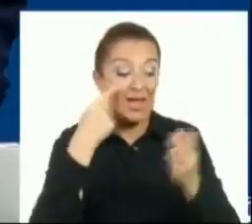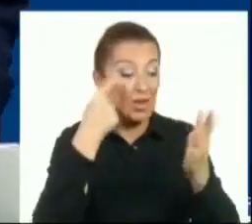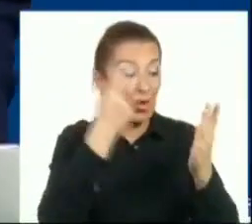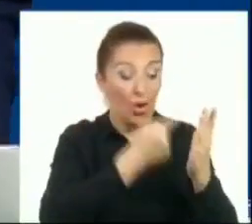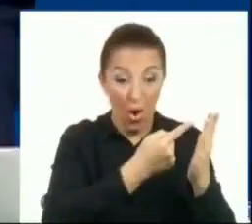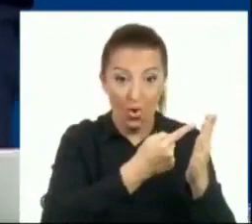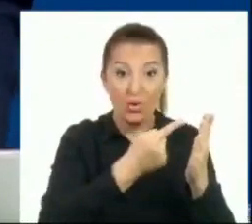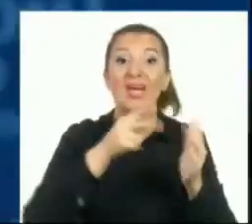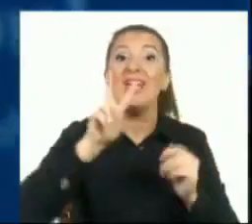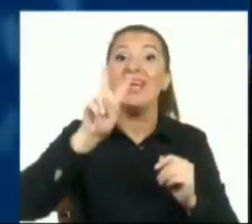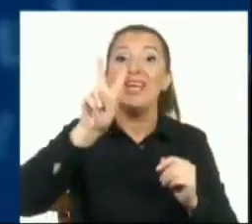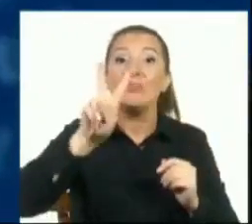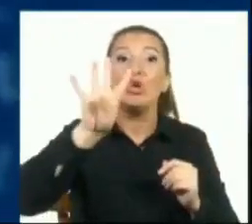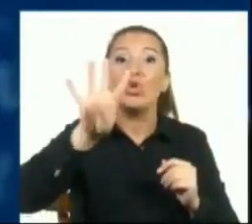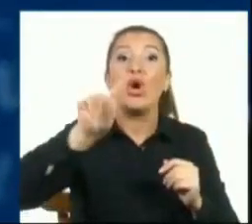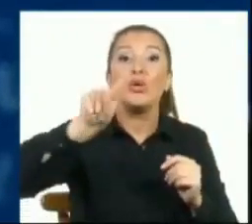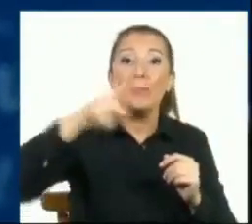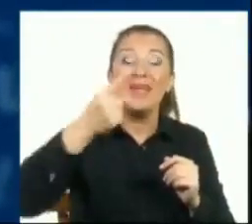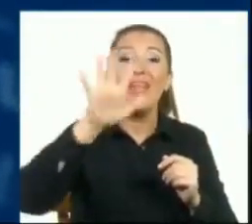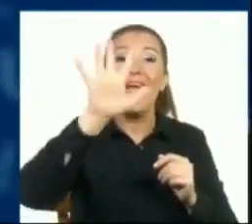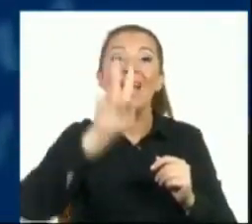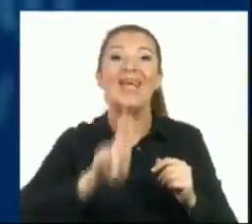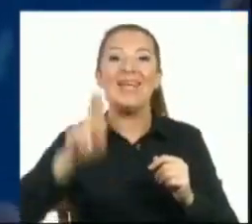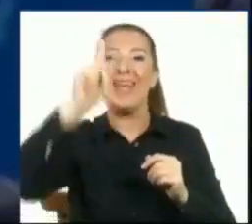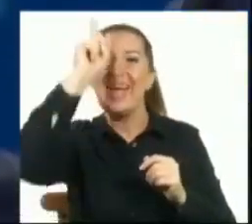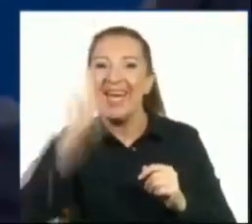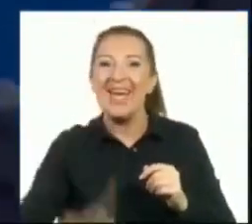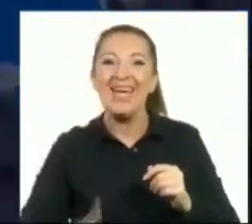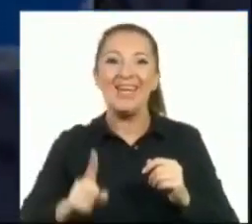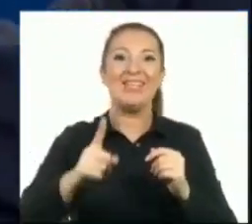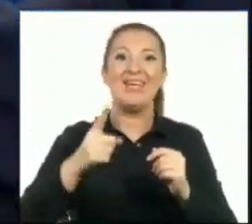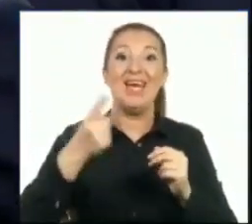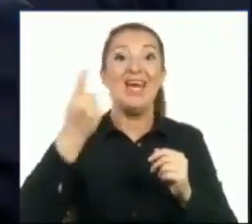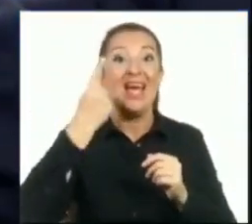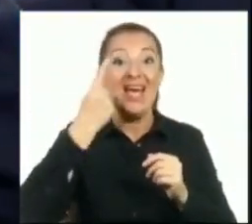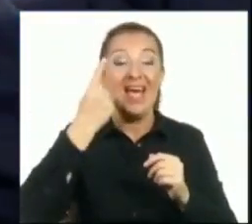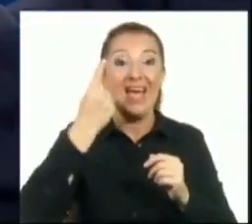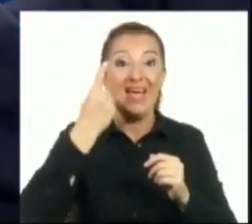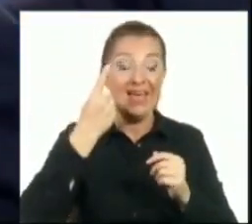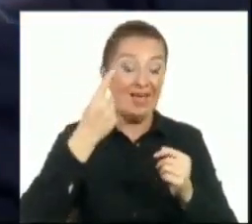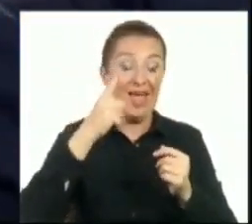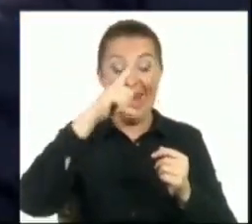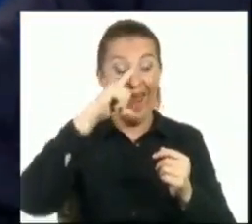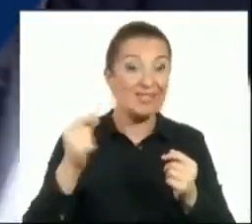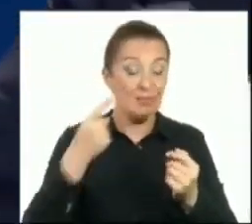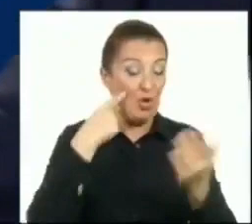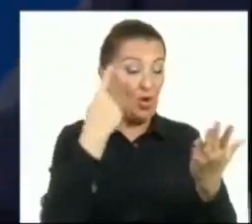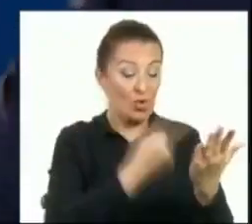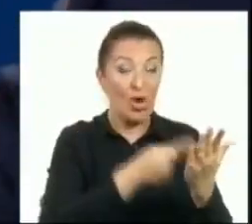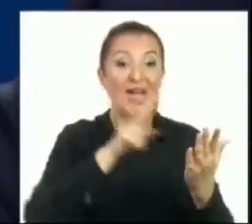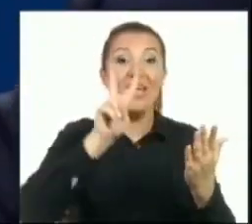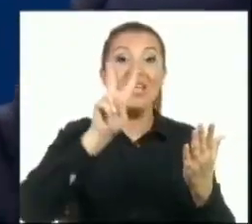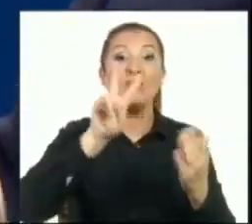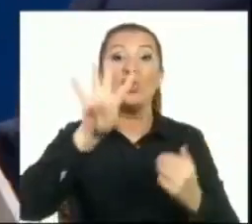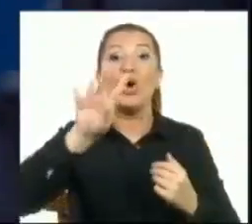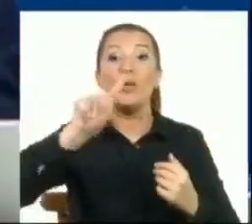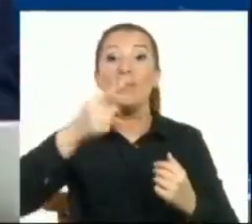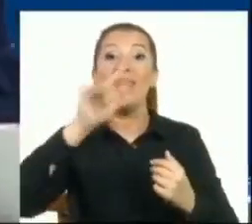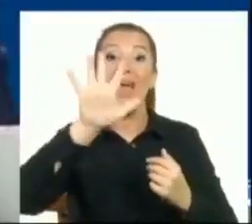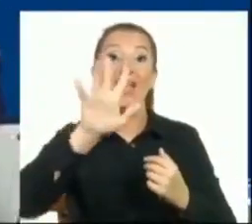24.057. İlk tutanak sayısı 24.057. Şimdi burada